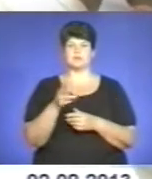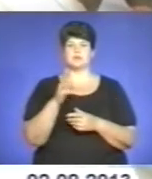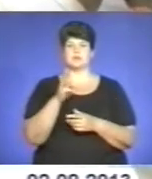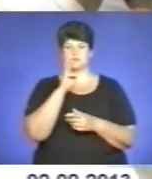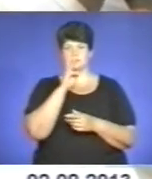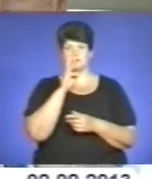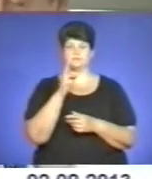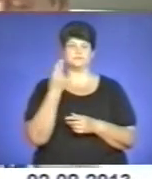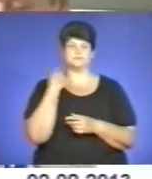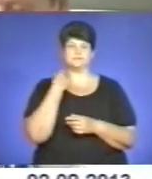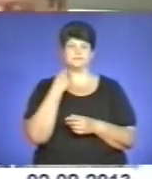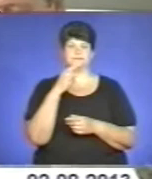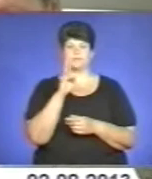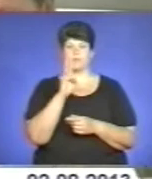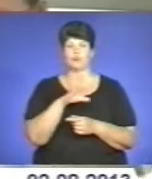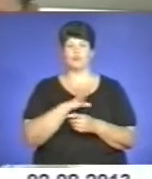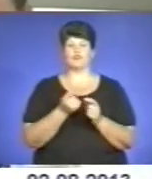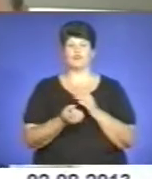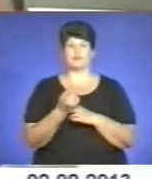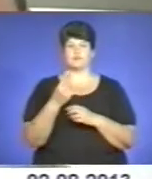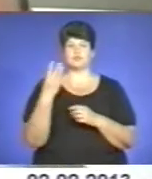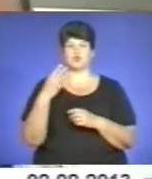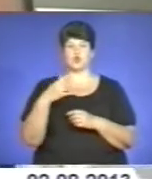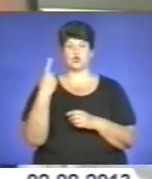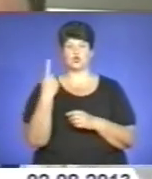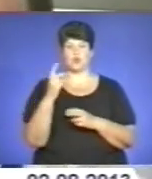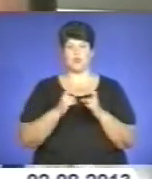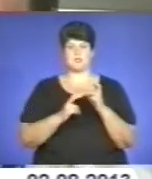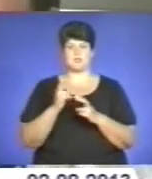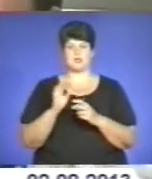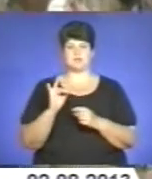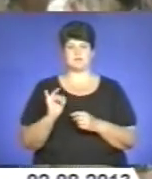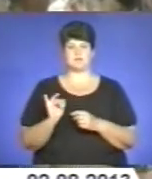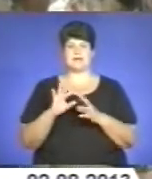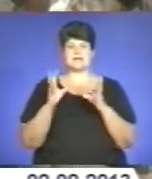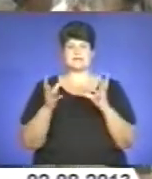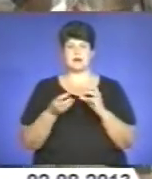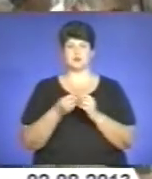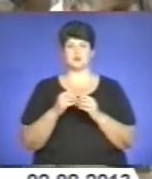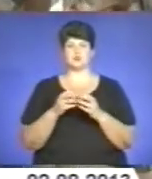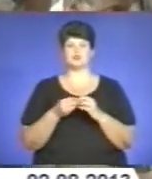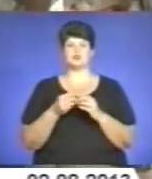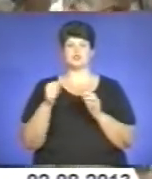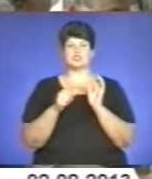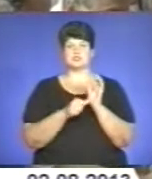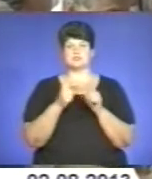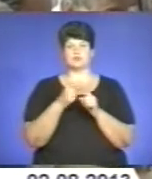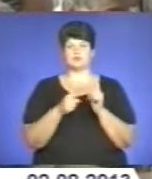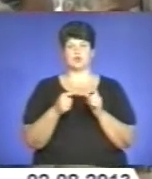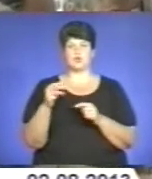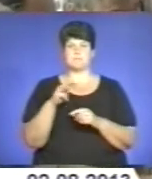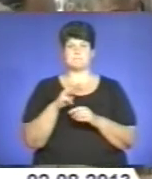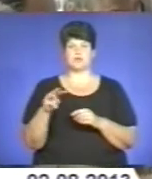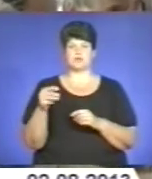із заробітної плати було виявлено на 41 підприємстві на загальну суму 6,5 мільйонів гривень.